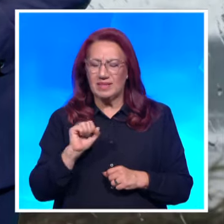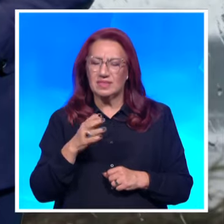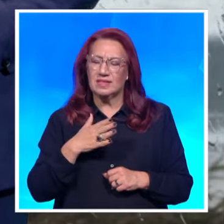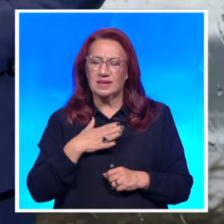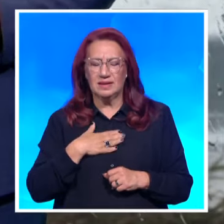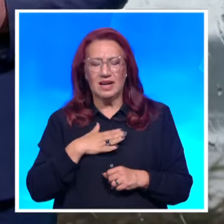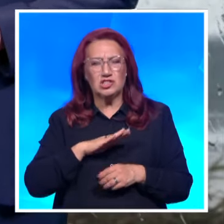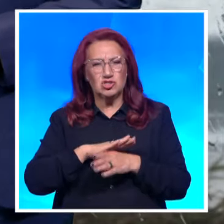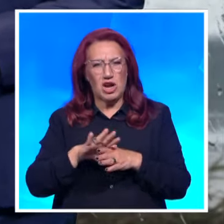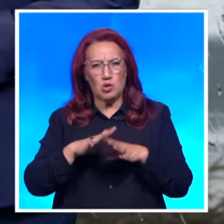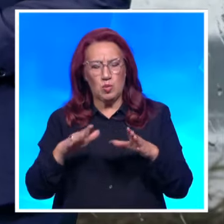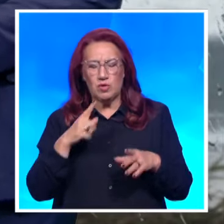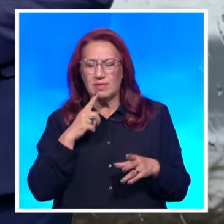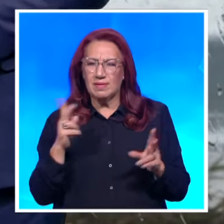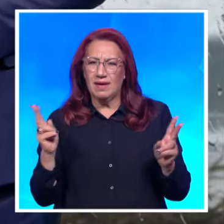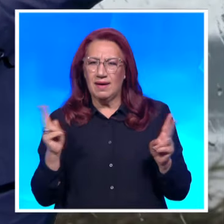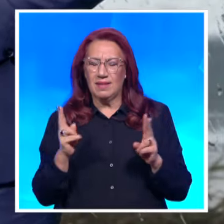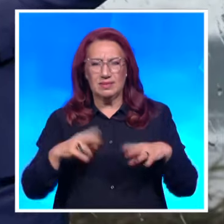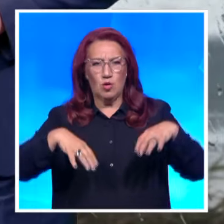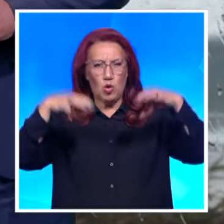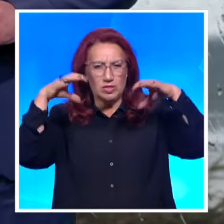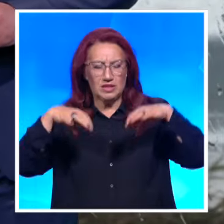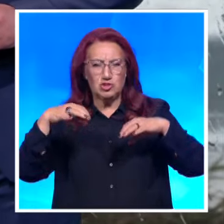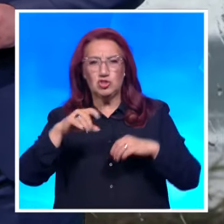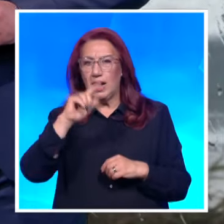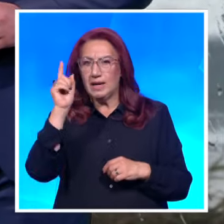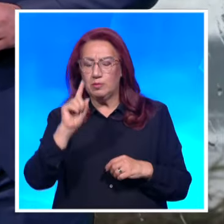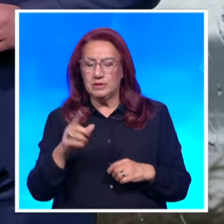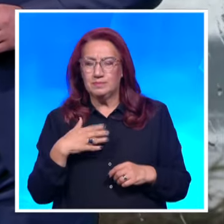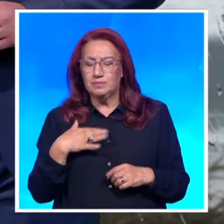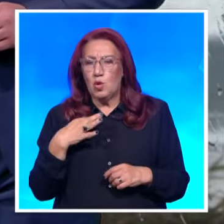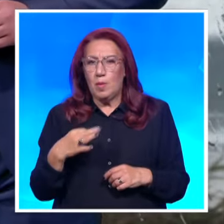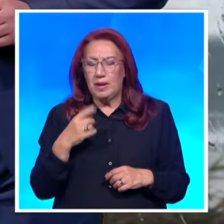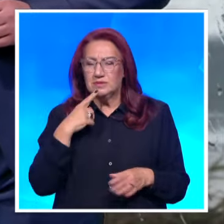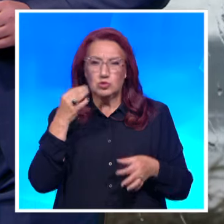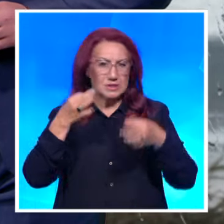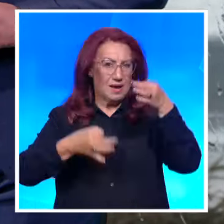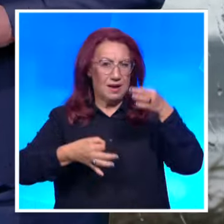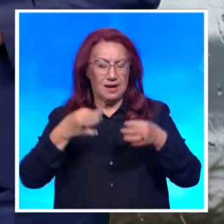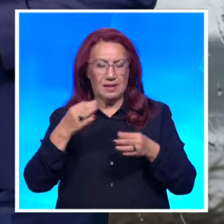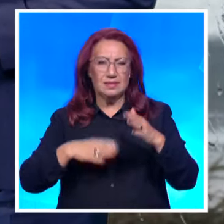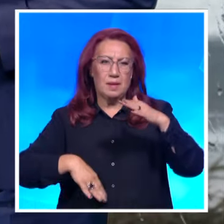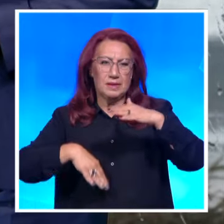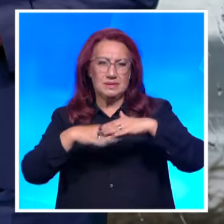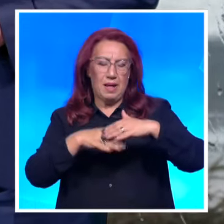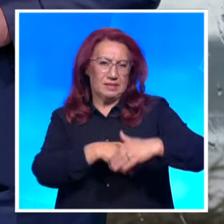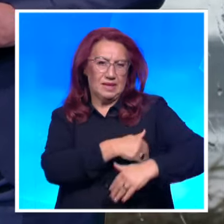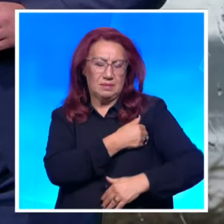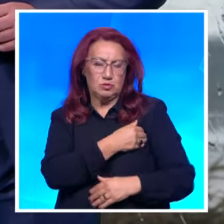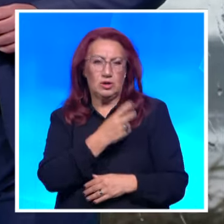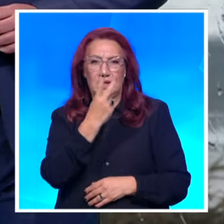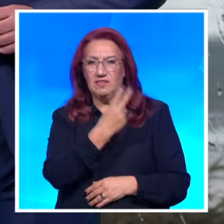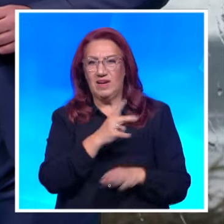краткотрайни на места интензивни дъждове с грамотевици. Има опасност от градушки. Максимални температури там между 27